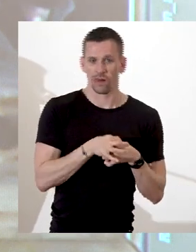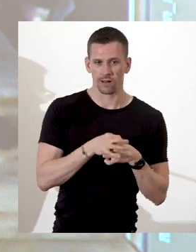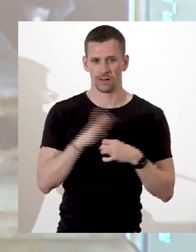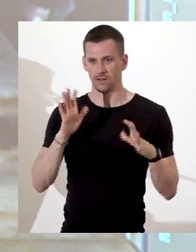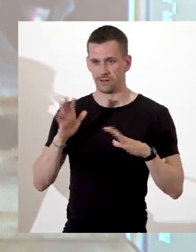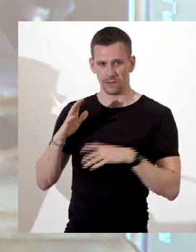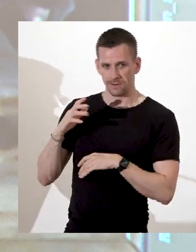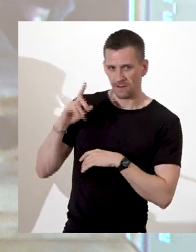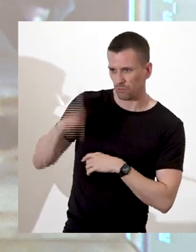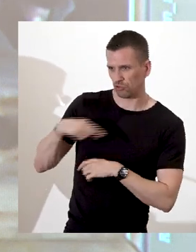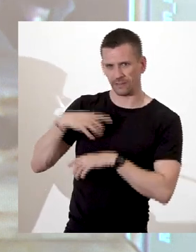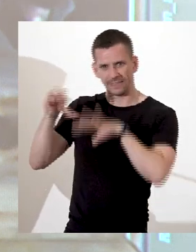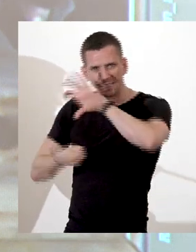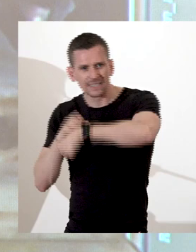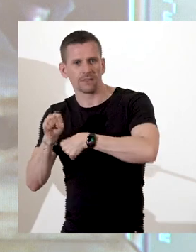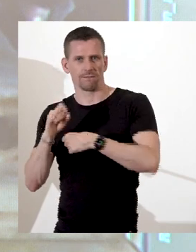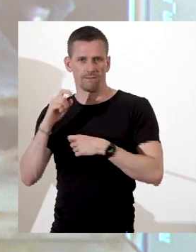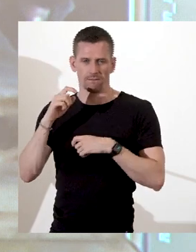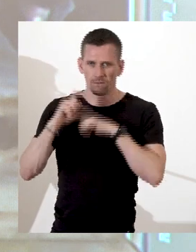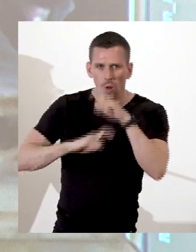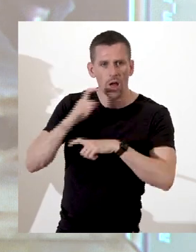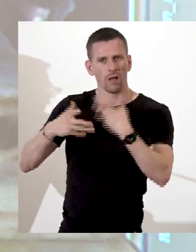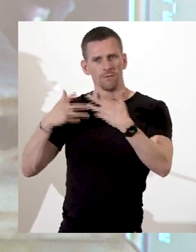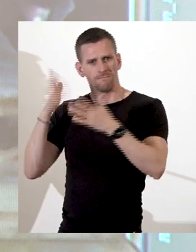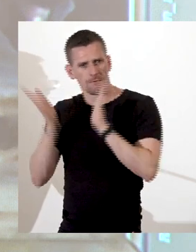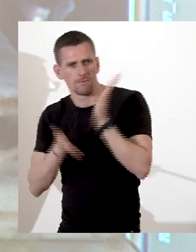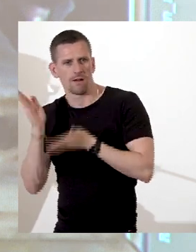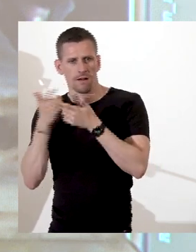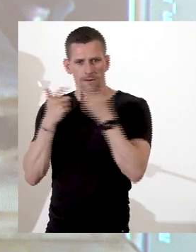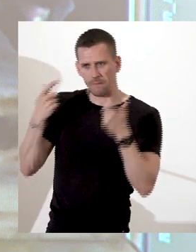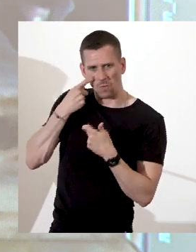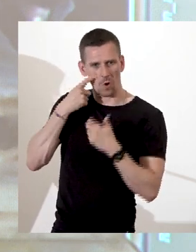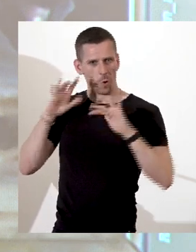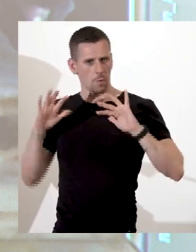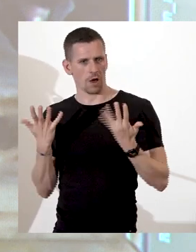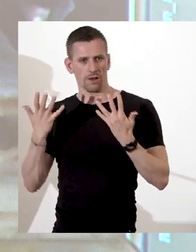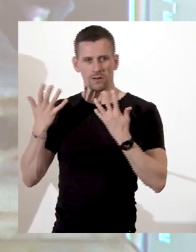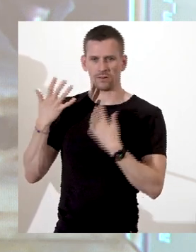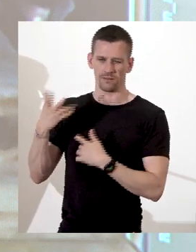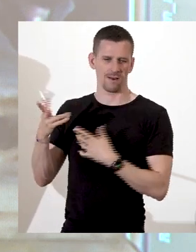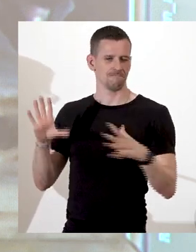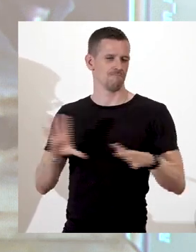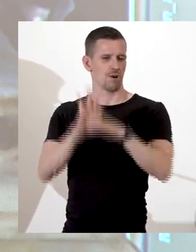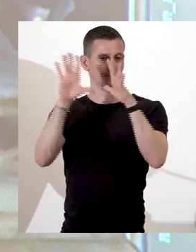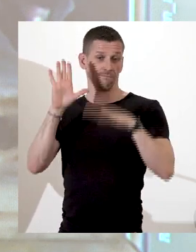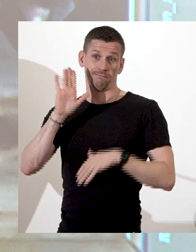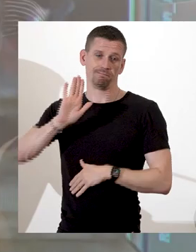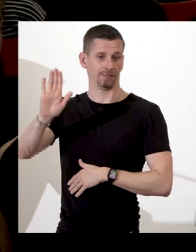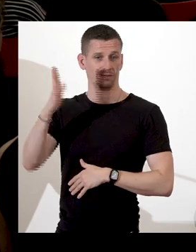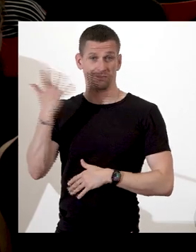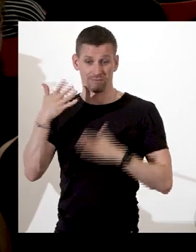contre celles et ceux qui tenteraient de se révolter contre leur sort sont des données structurantes d'une expédition de traite.